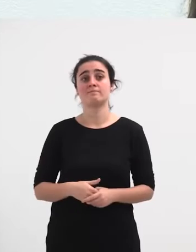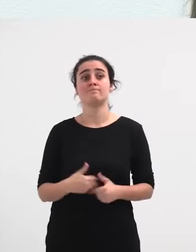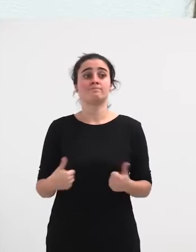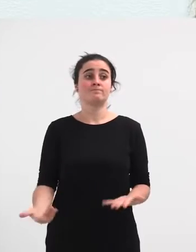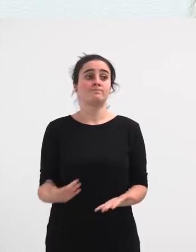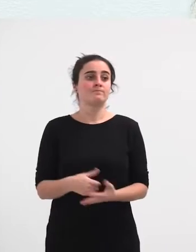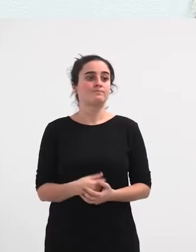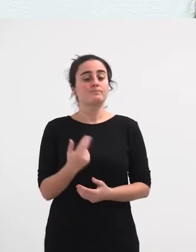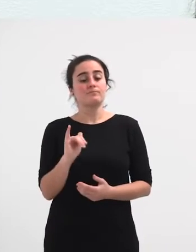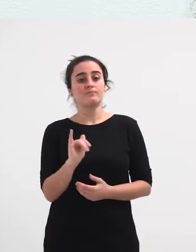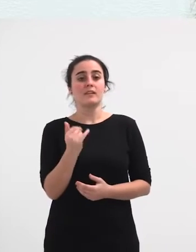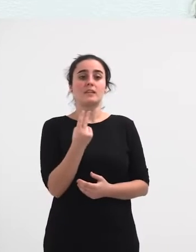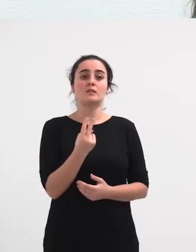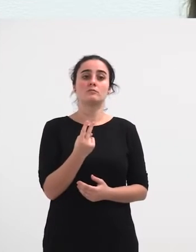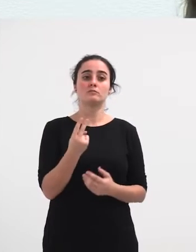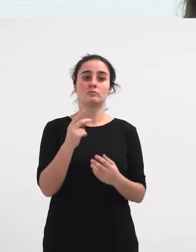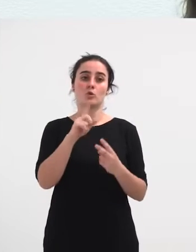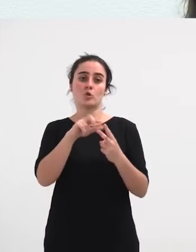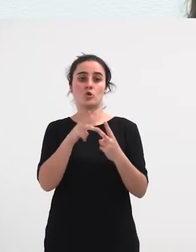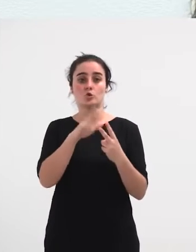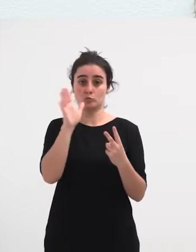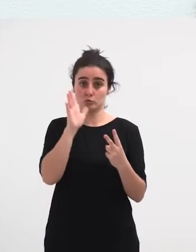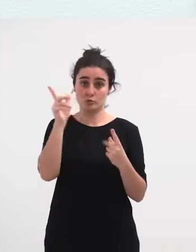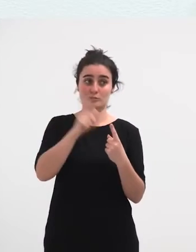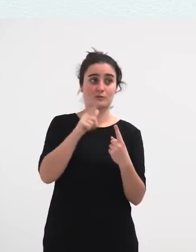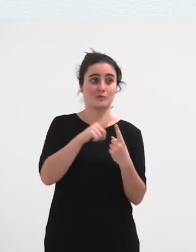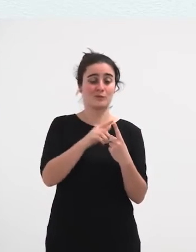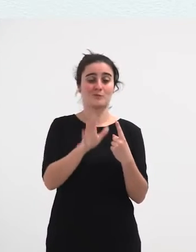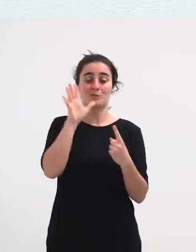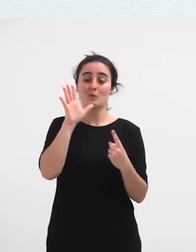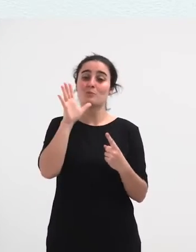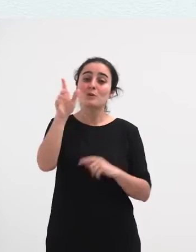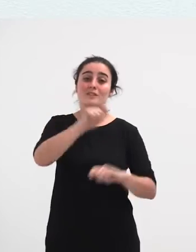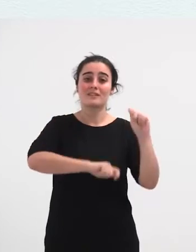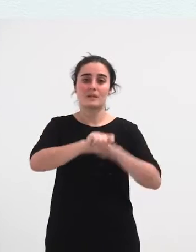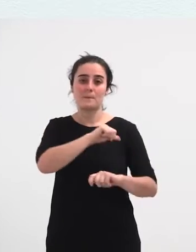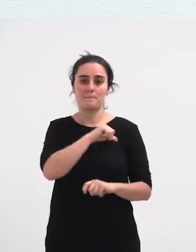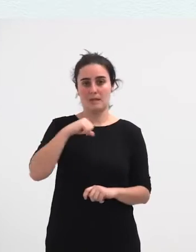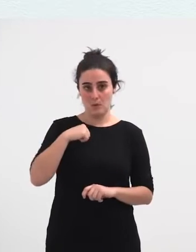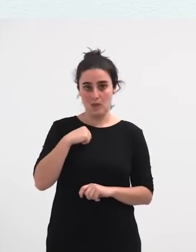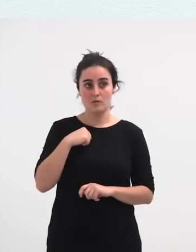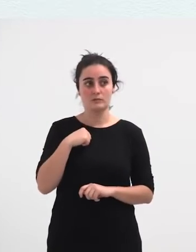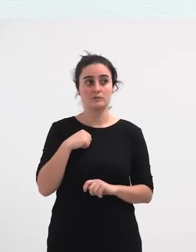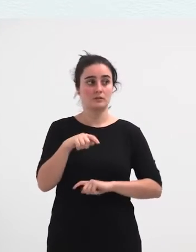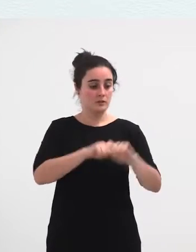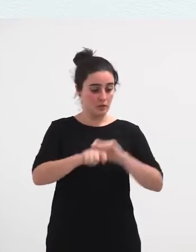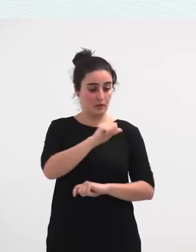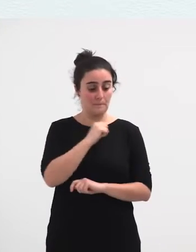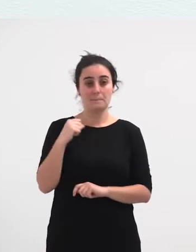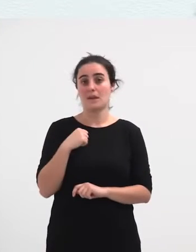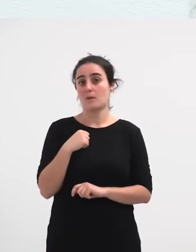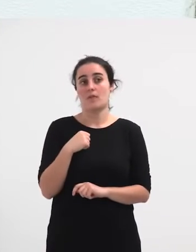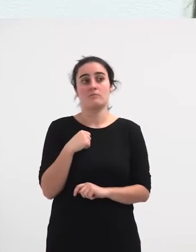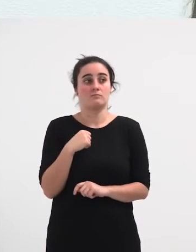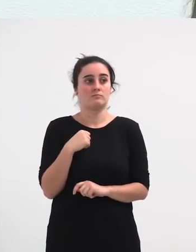argudio. Batetik elkarte privatuak direla eta elkarte privatu bezala